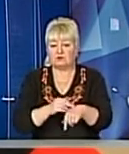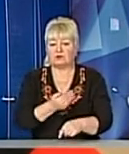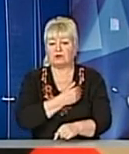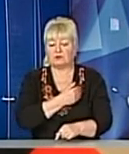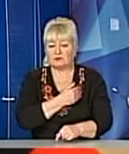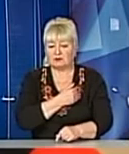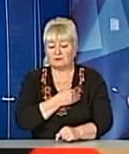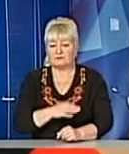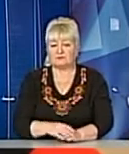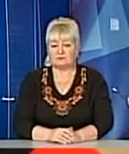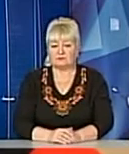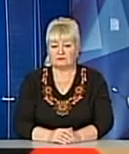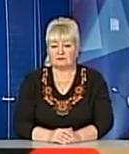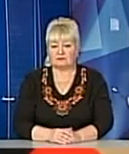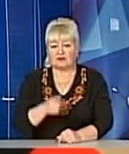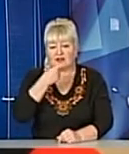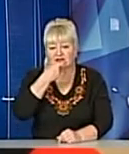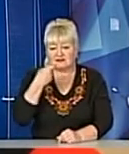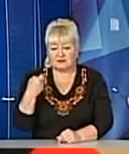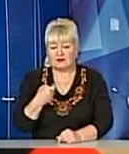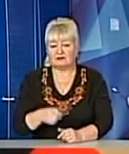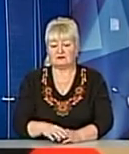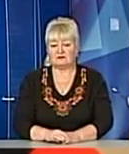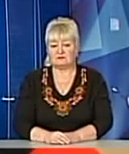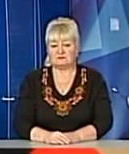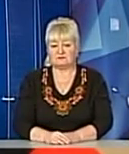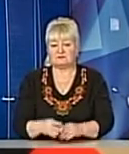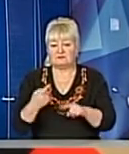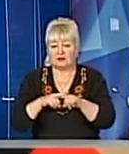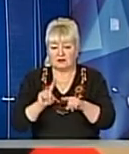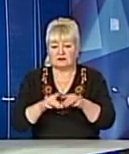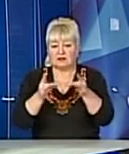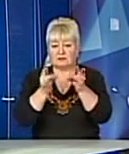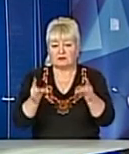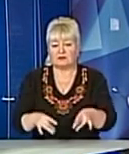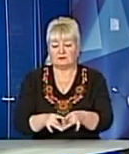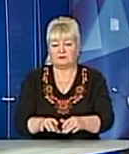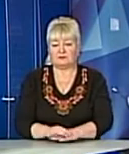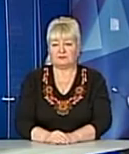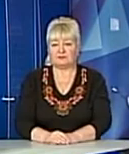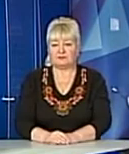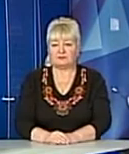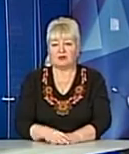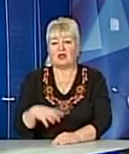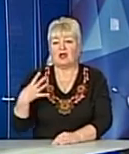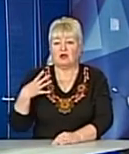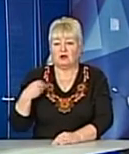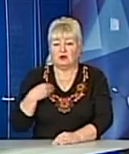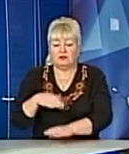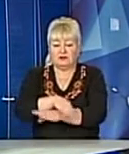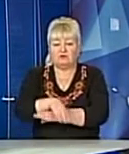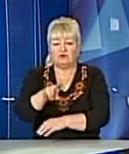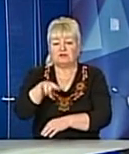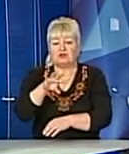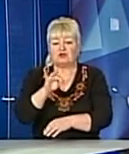дістати даний згорток А у Львові на вулиці Дорошенка,